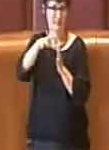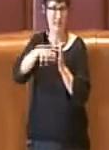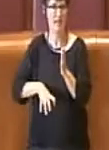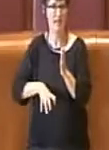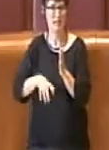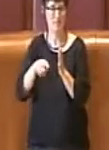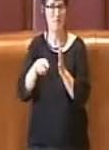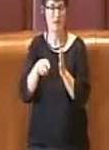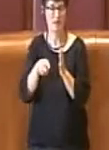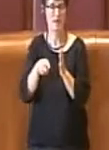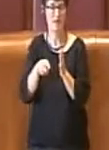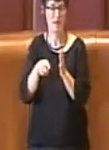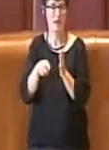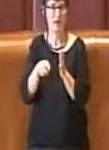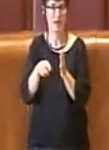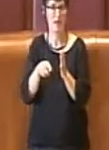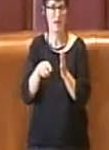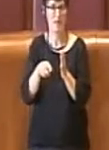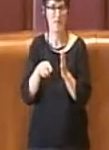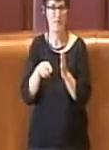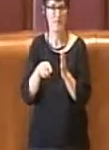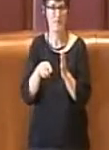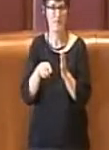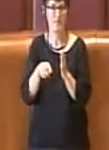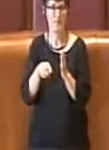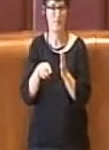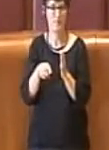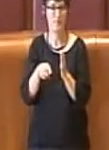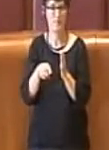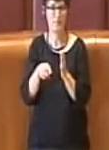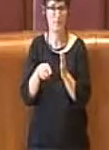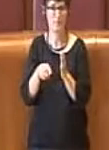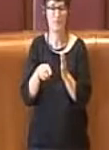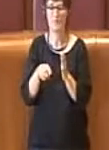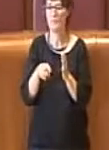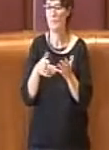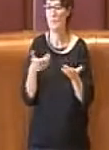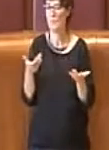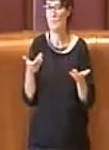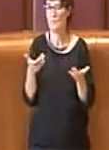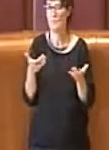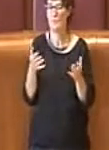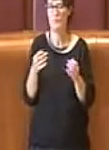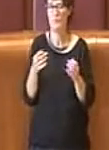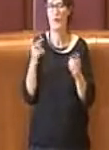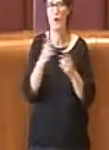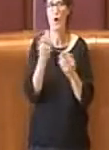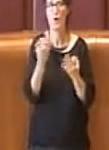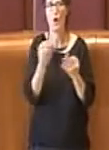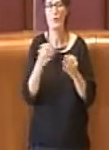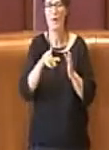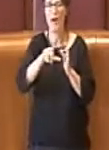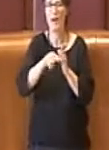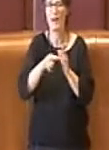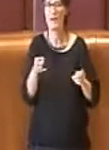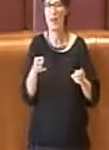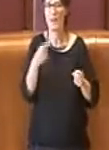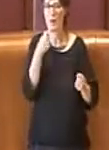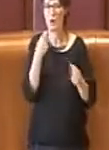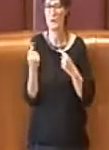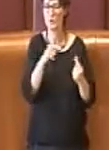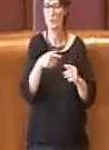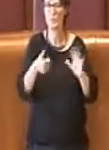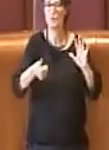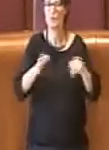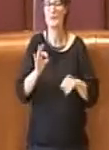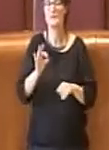rispetto ai tempi concessi per la ratifica che sono di 60 giorni. La prima